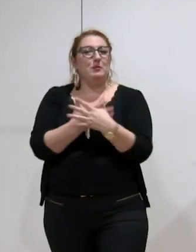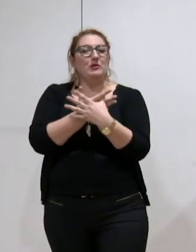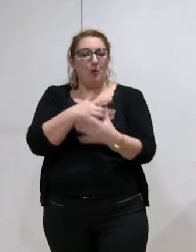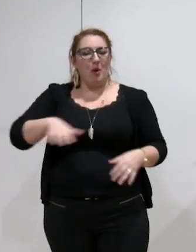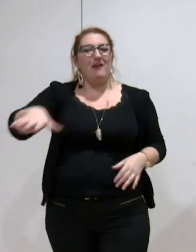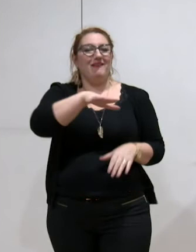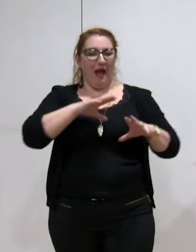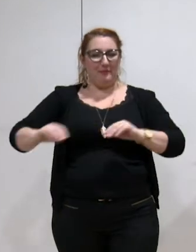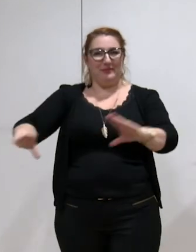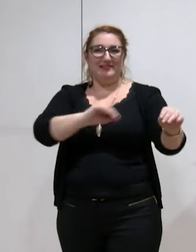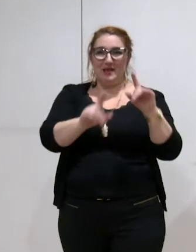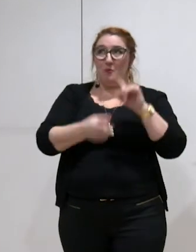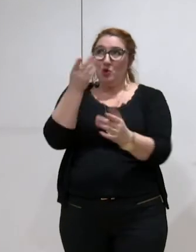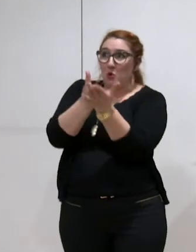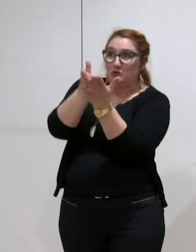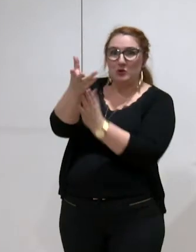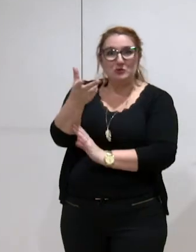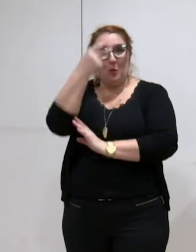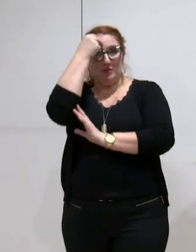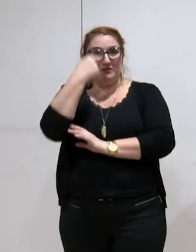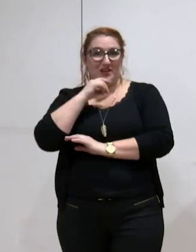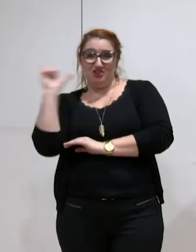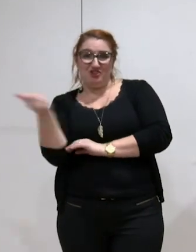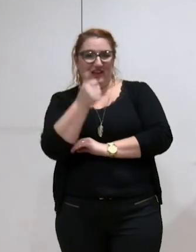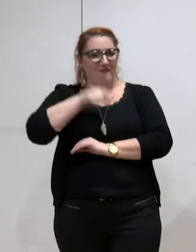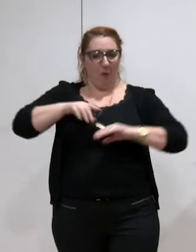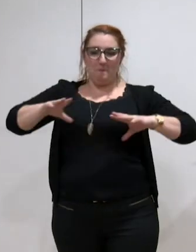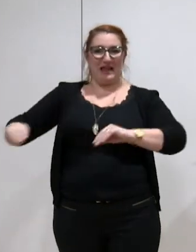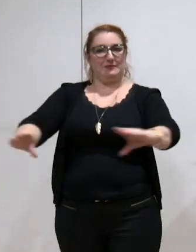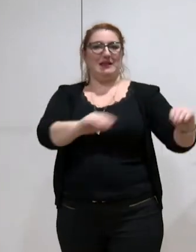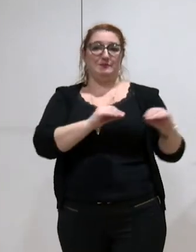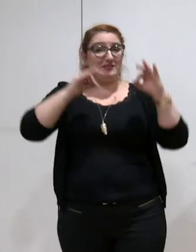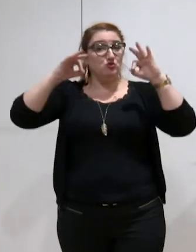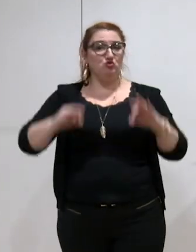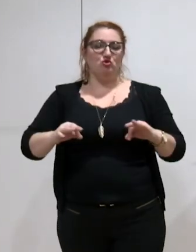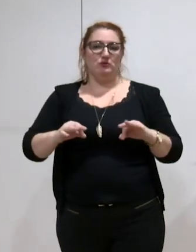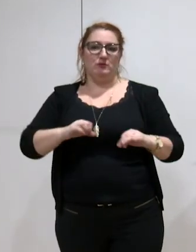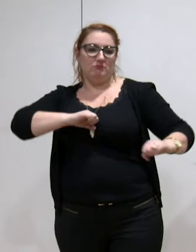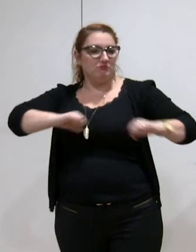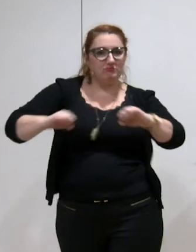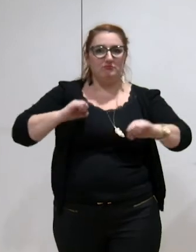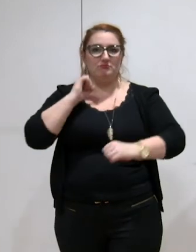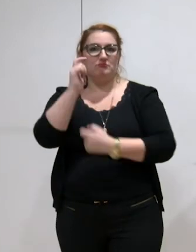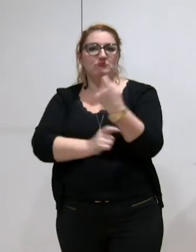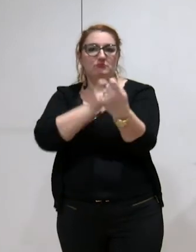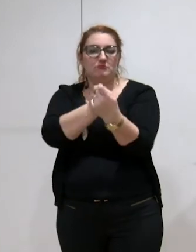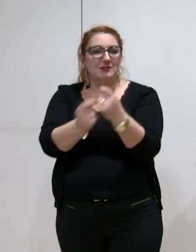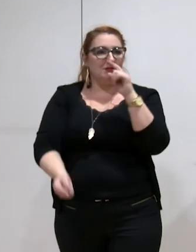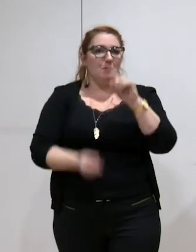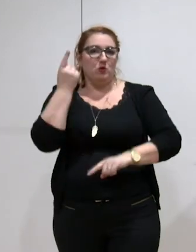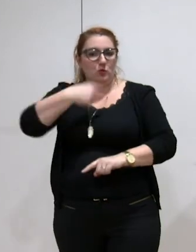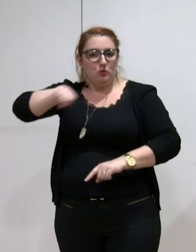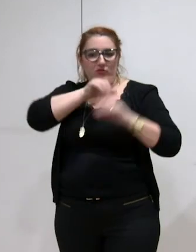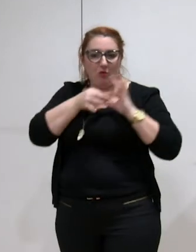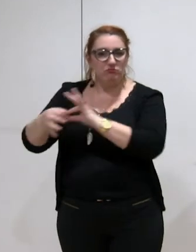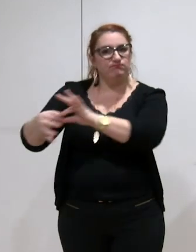chaque niveau d'intervention doit agir à sa juste place. A nous de faire émerger la cohérence d'ensemble, une métropole forte